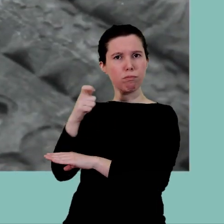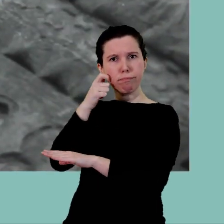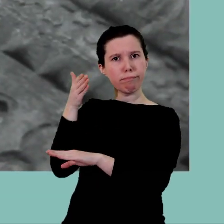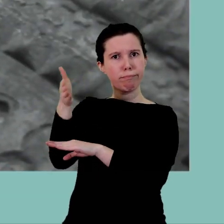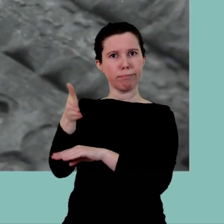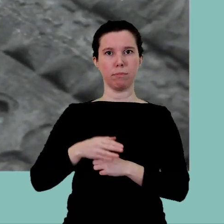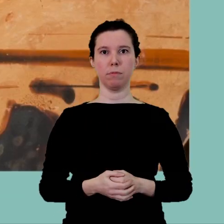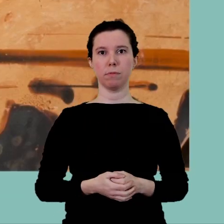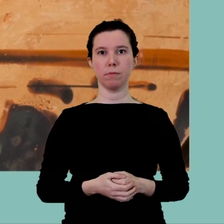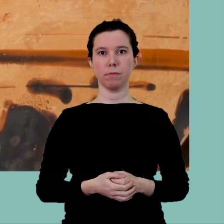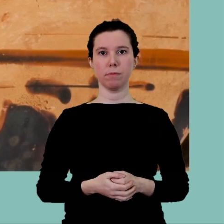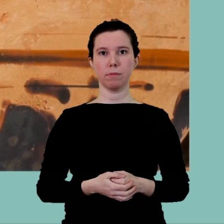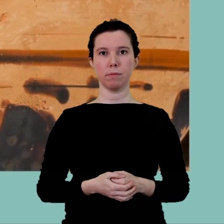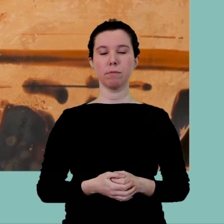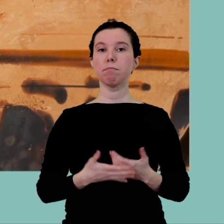obres?